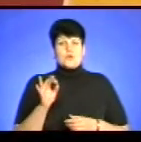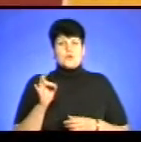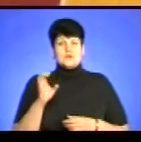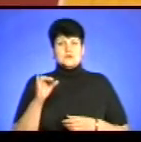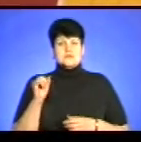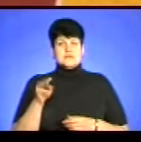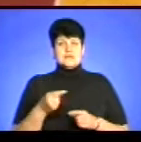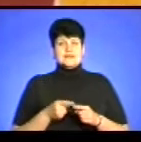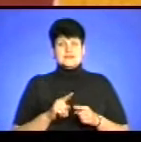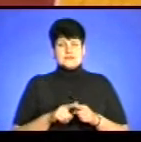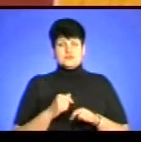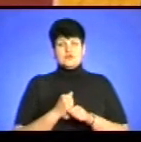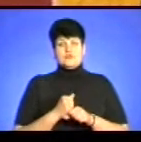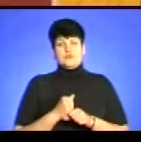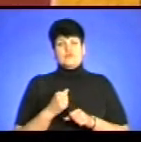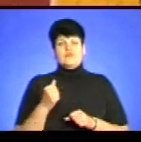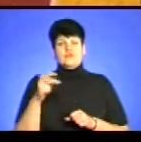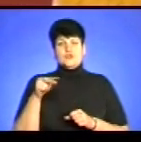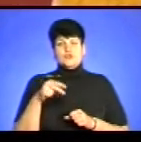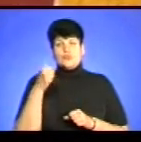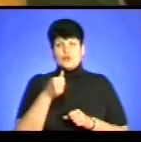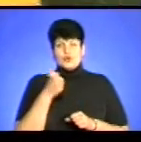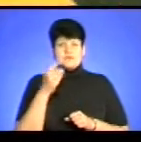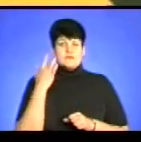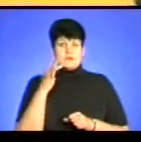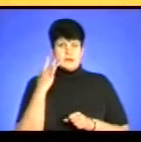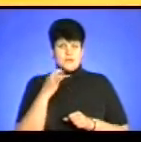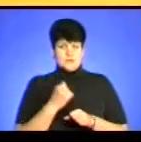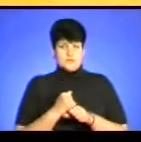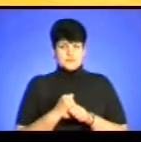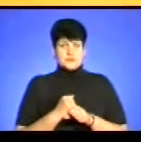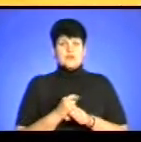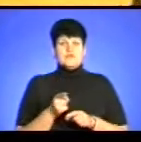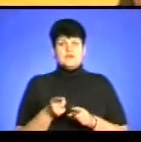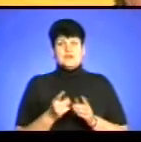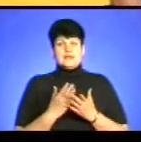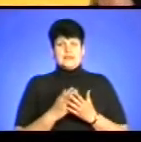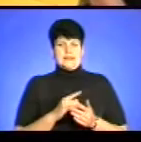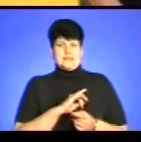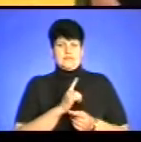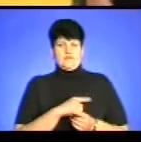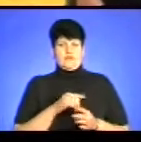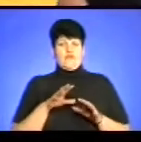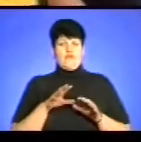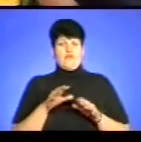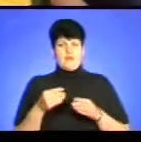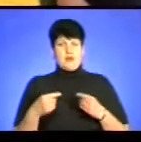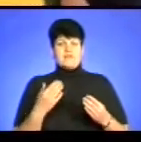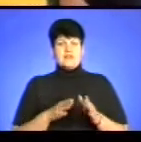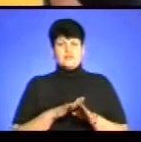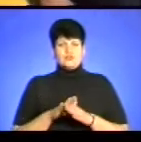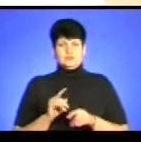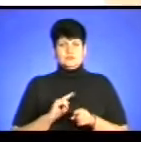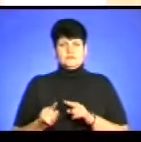розроблена у 2000 році у США Грагом Гласманом та Лореном Джинай. Вона базується на силових правах, які виконуються із високої